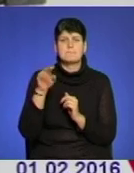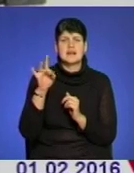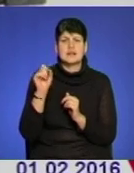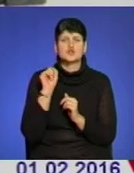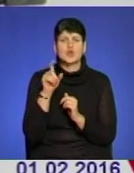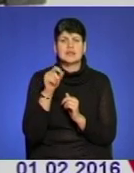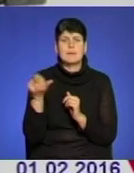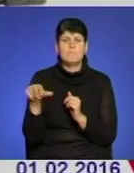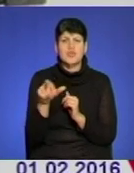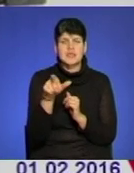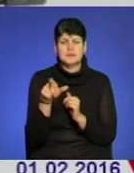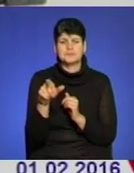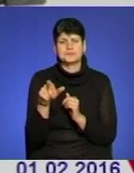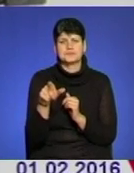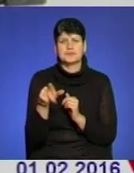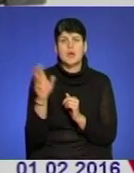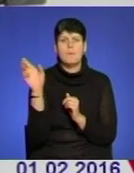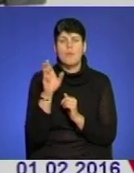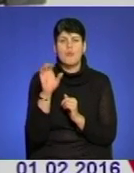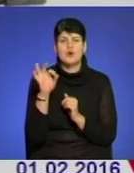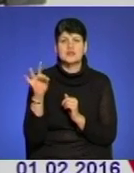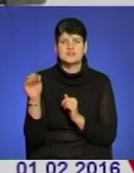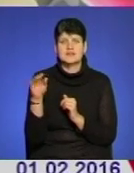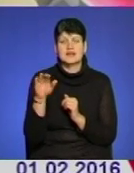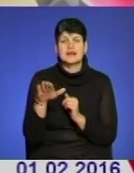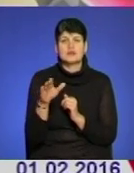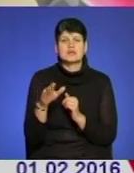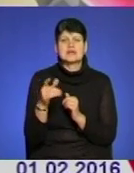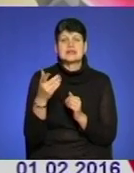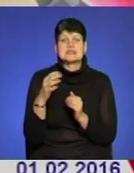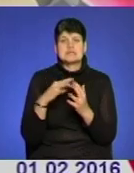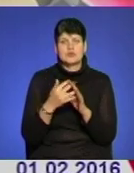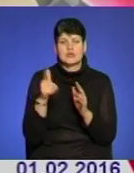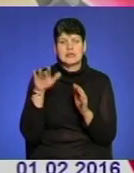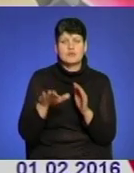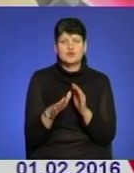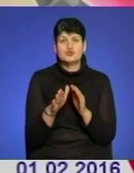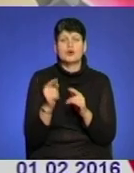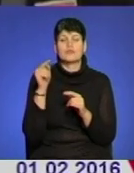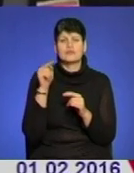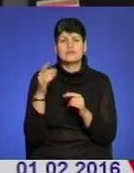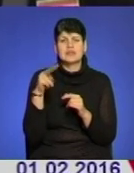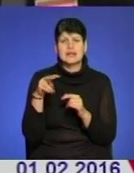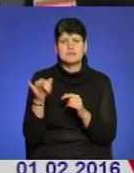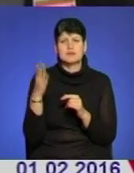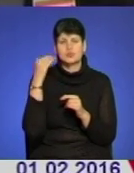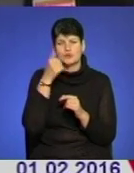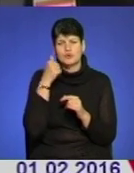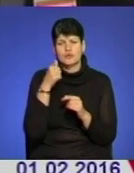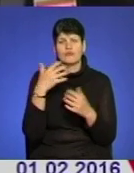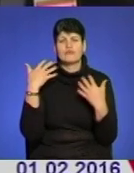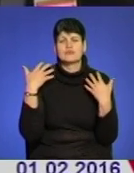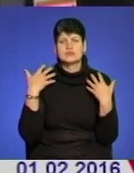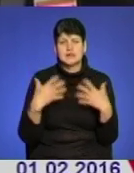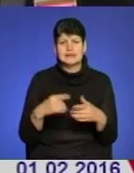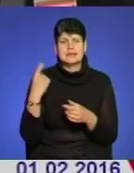потік, Борщівський район, село Глибочок. Надія Гриценку у липні минулого року втратила у бойових діях